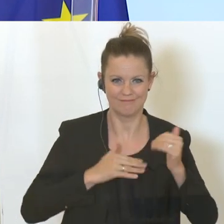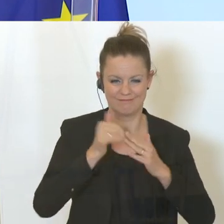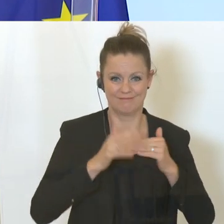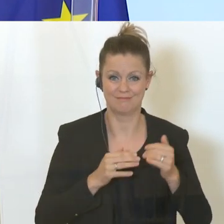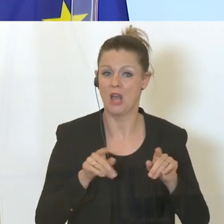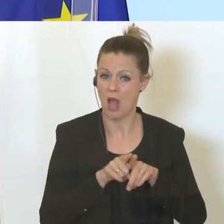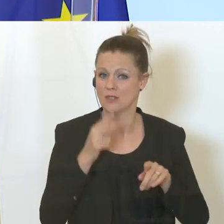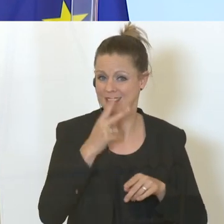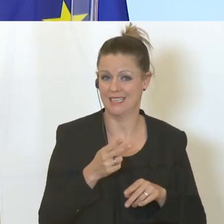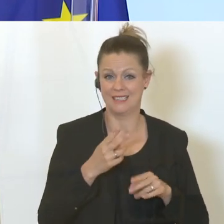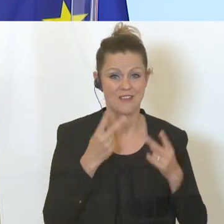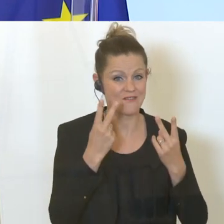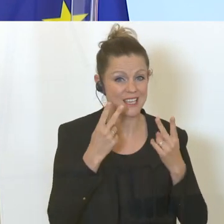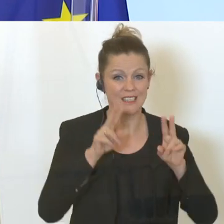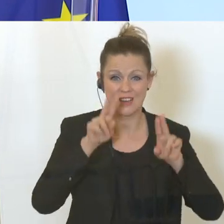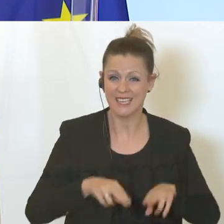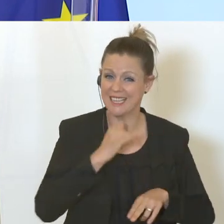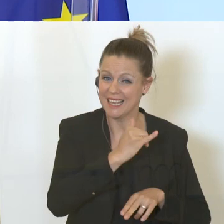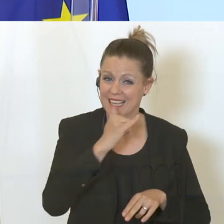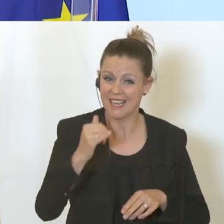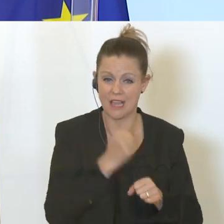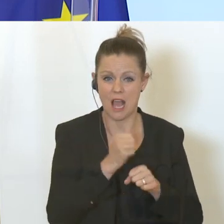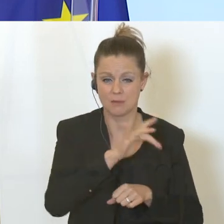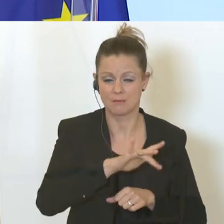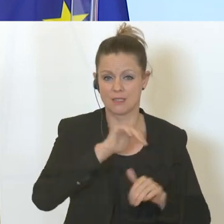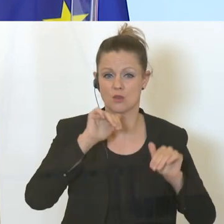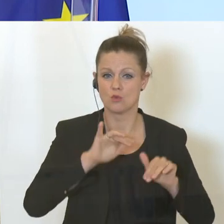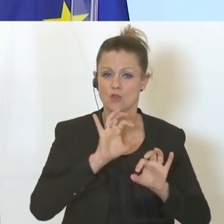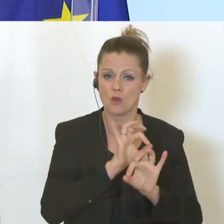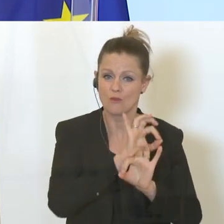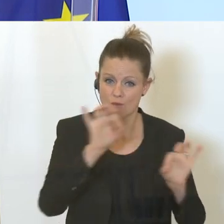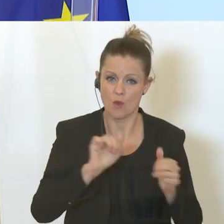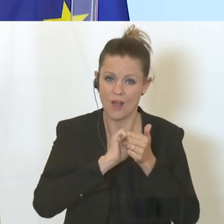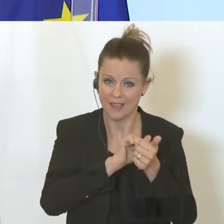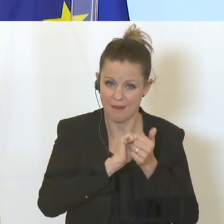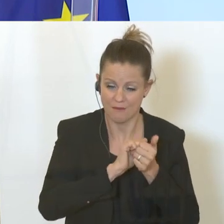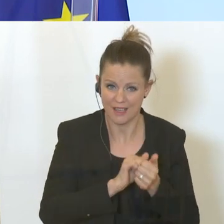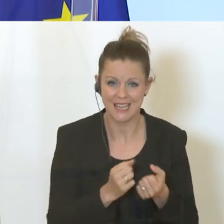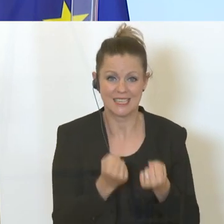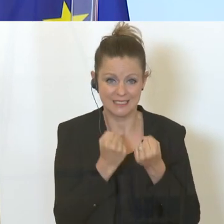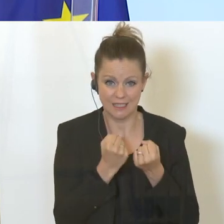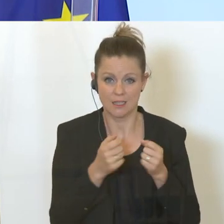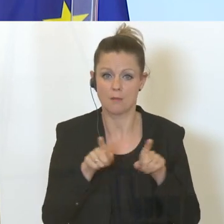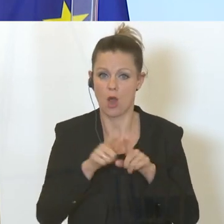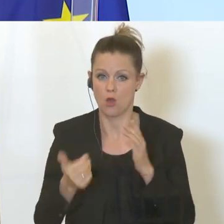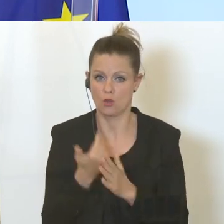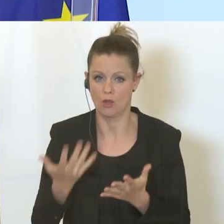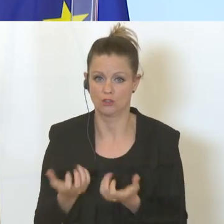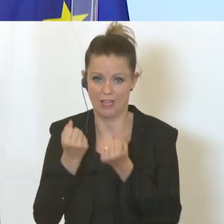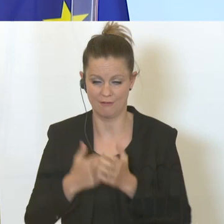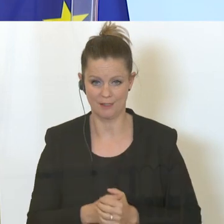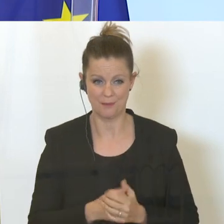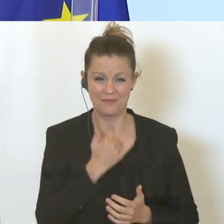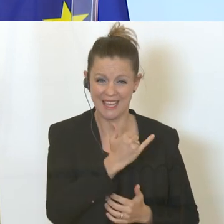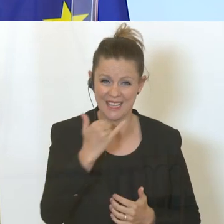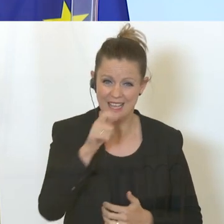und richtig es ist, um jeden einzelnen Arbeitsplatz zu kämpfen, diesen zu sichern, aber auch neue zu schaffen. Und jeder